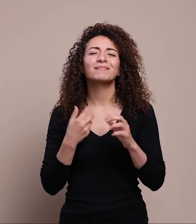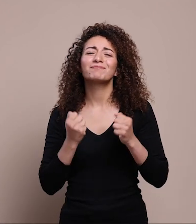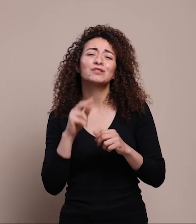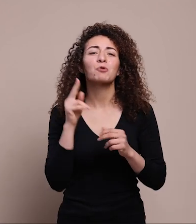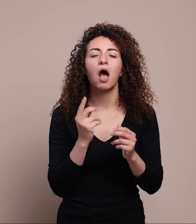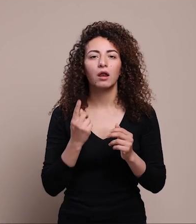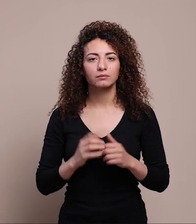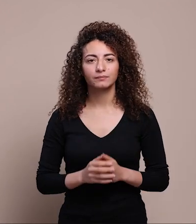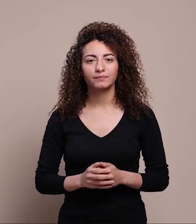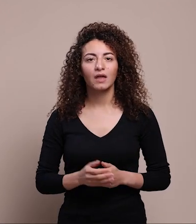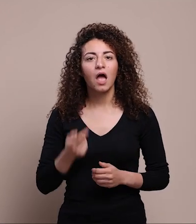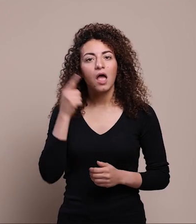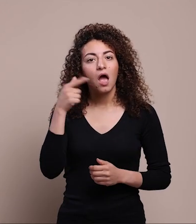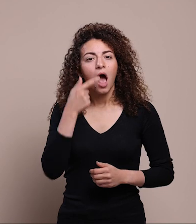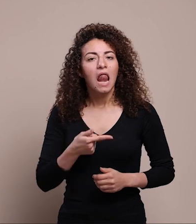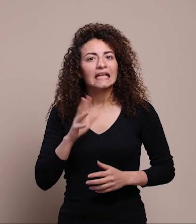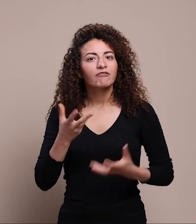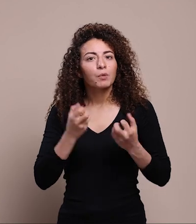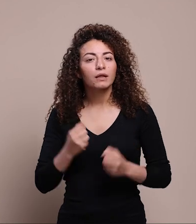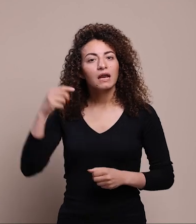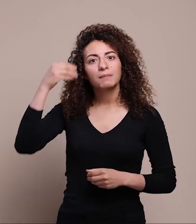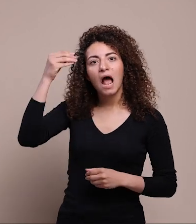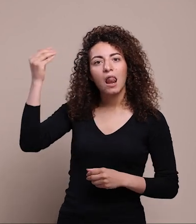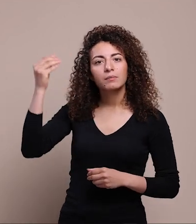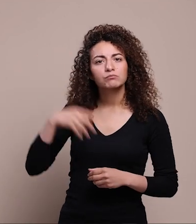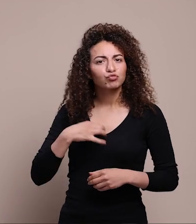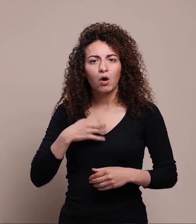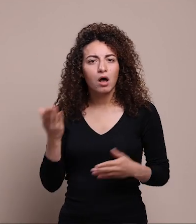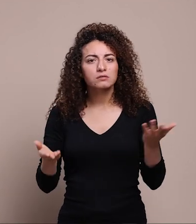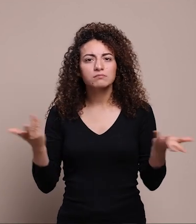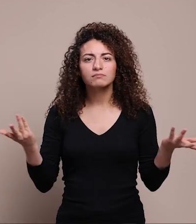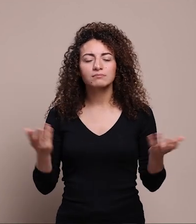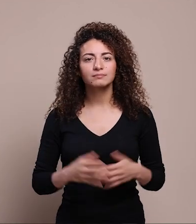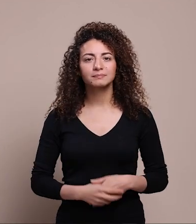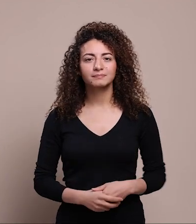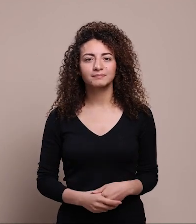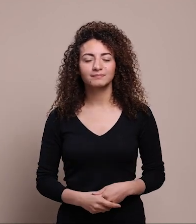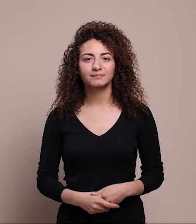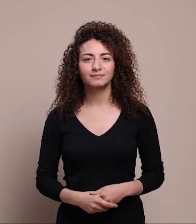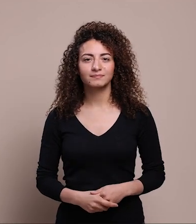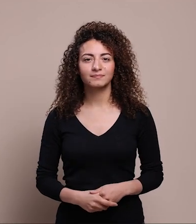بعتذر بس بدي إسألك سؤال قلتلي كيف بتقدري تحلمي؟ شو قولي دخلوا هذا بس؟